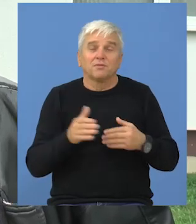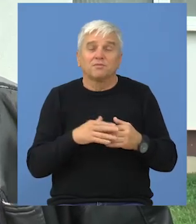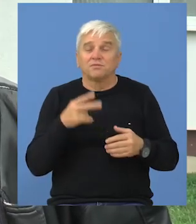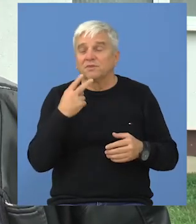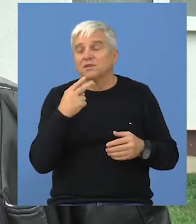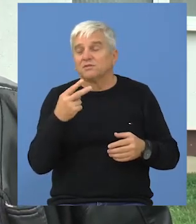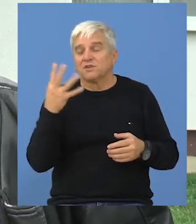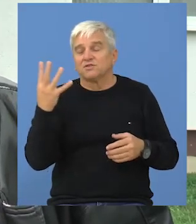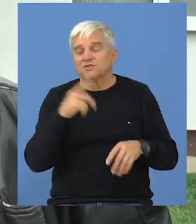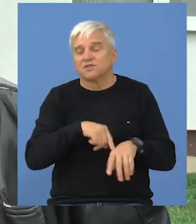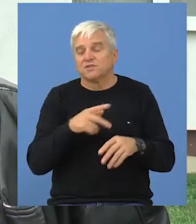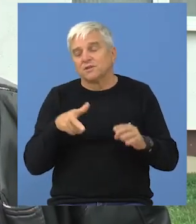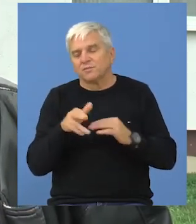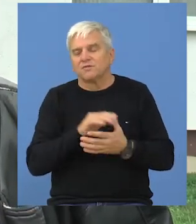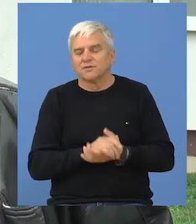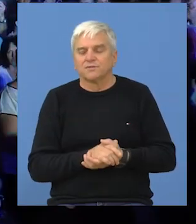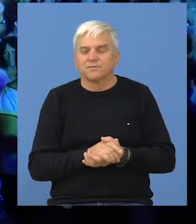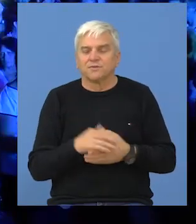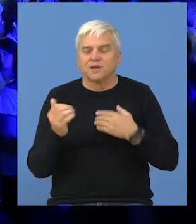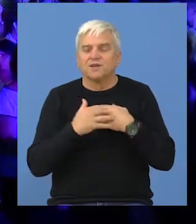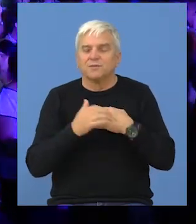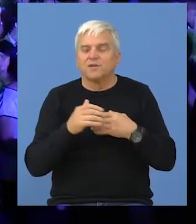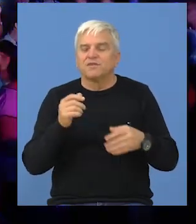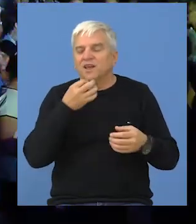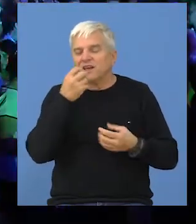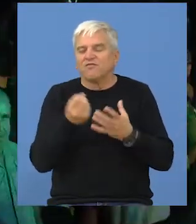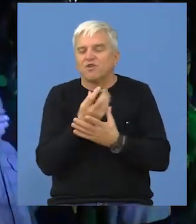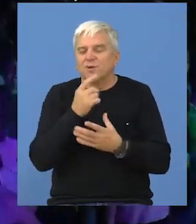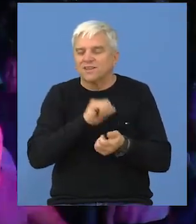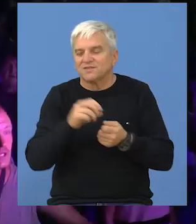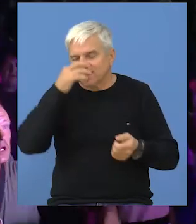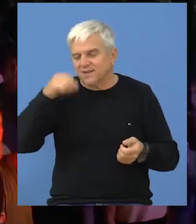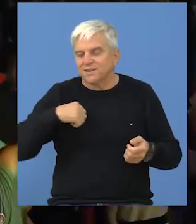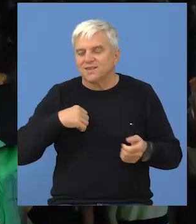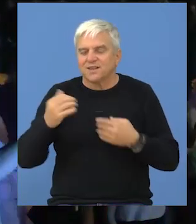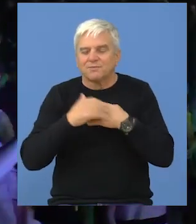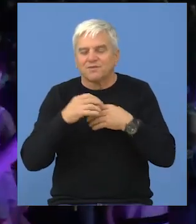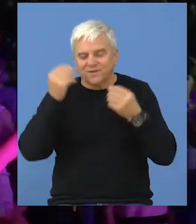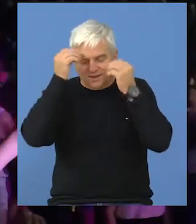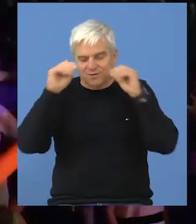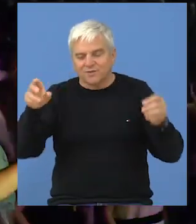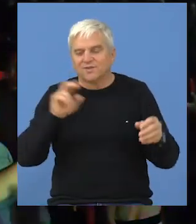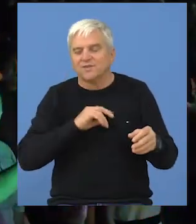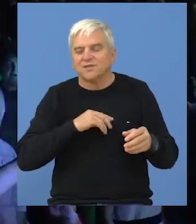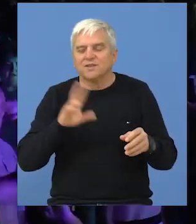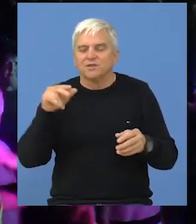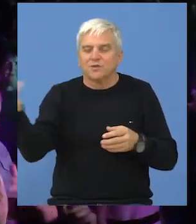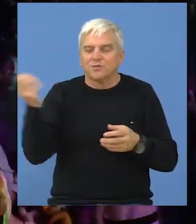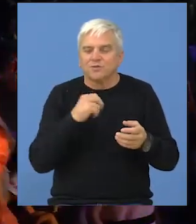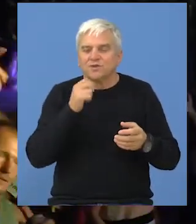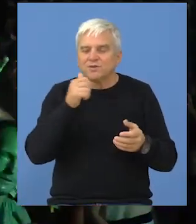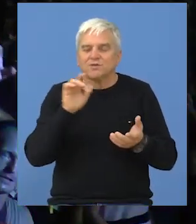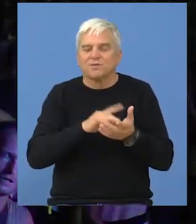je do 24.00 časa. Prijavi informacije za sve zainteresovane izlagače na manifestaciji mogu se